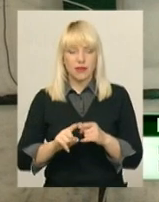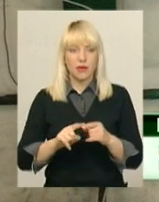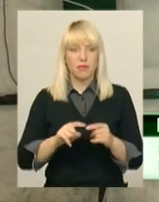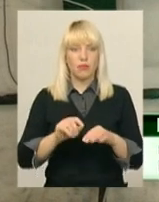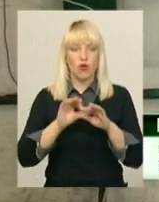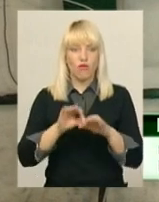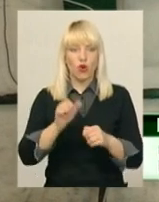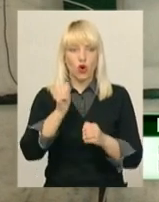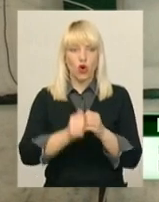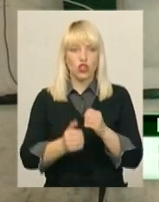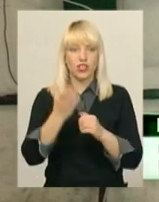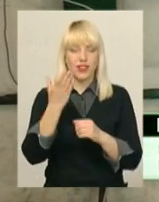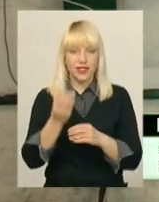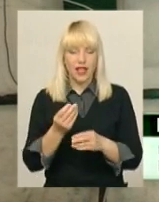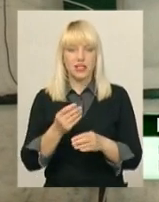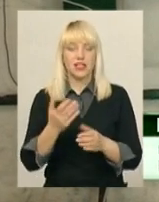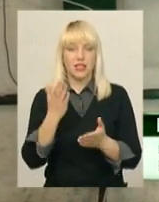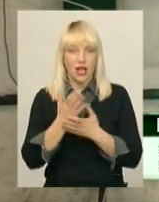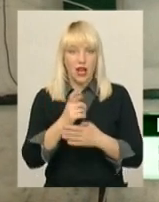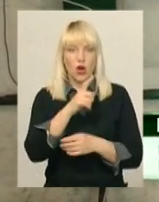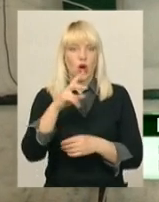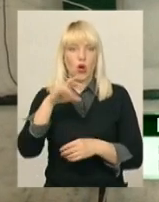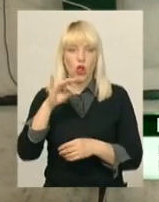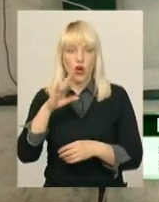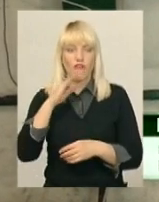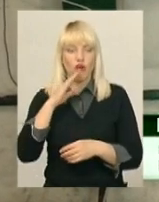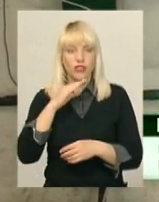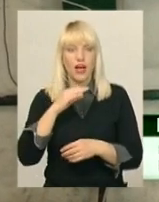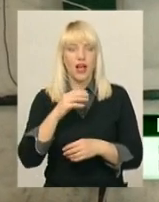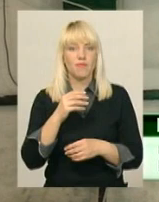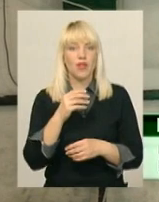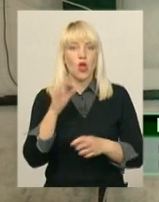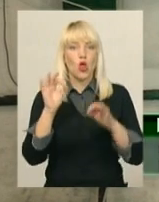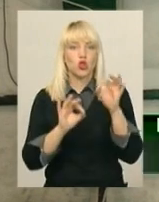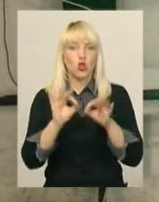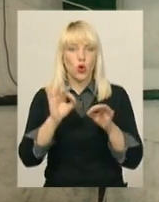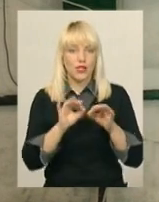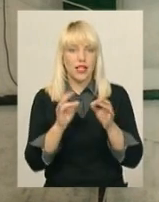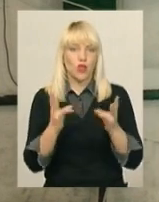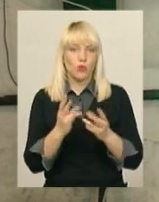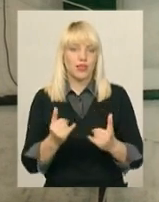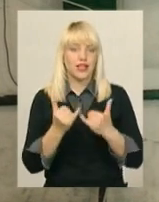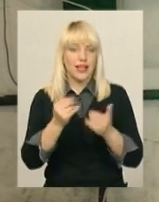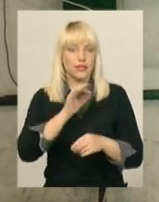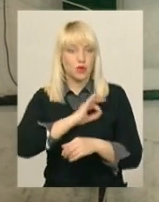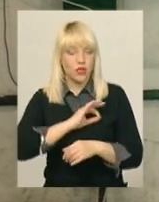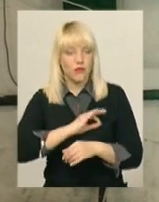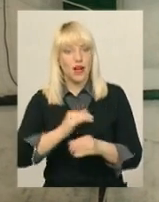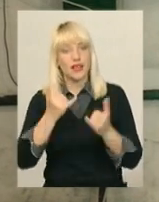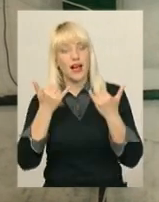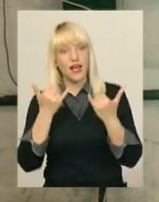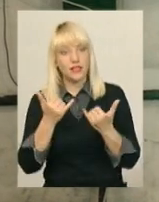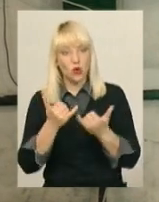хлорування води в дозах необхідних для споживання. А сьогодні ми